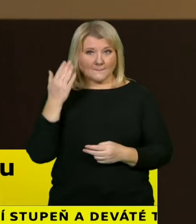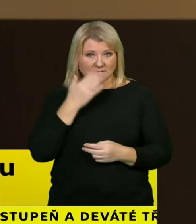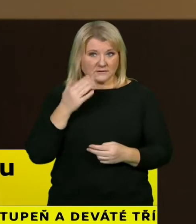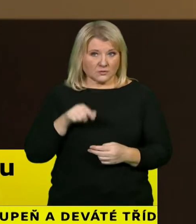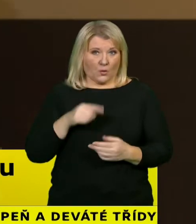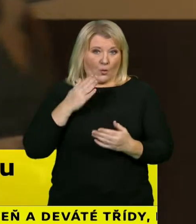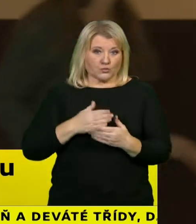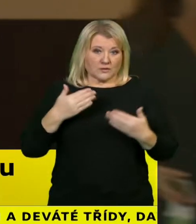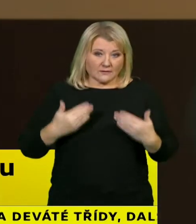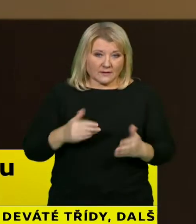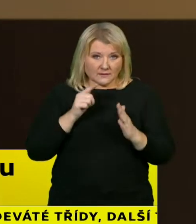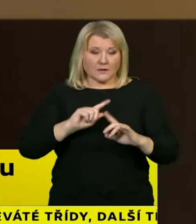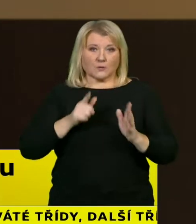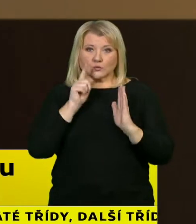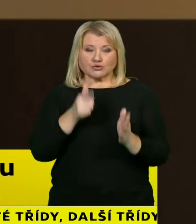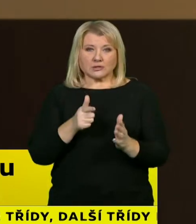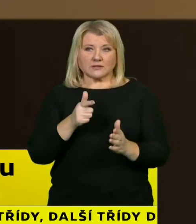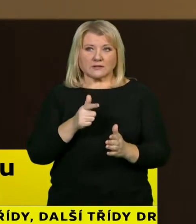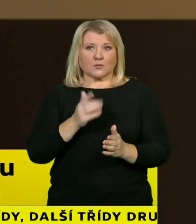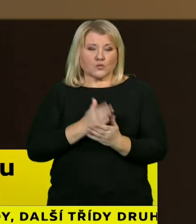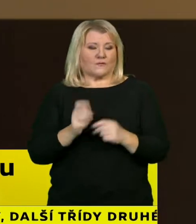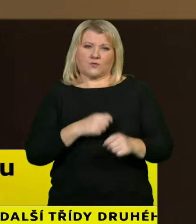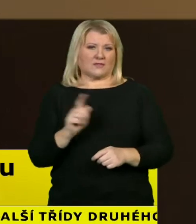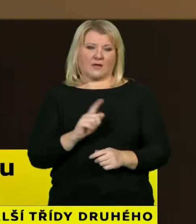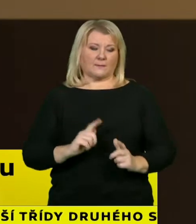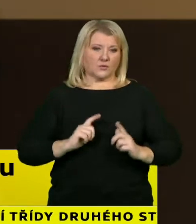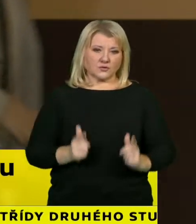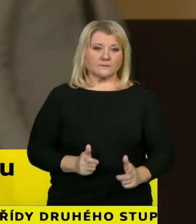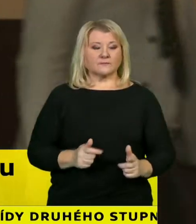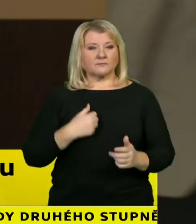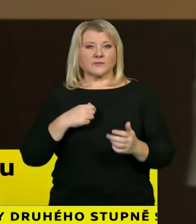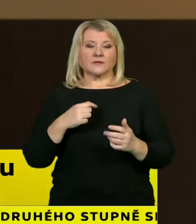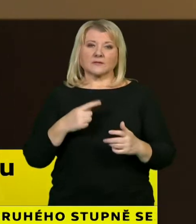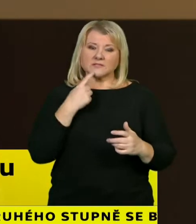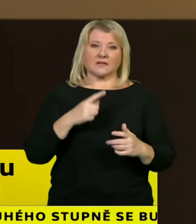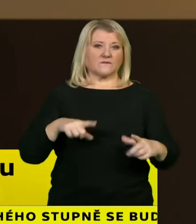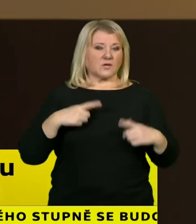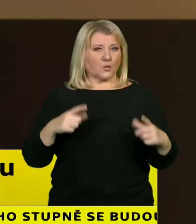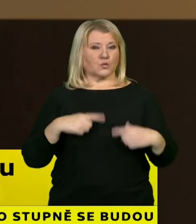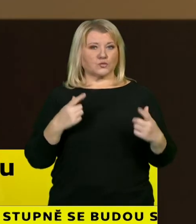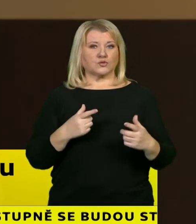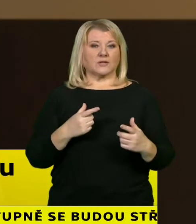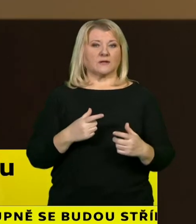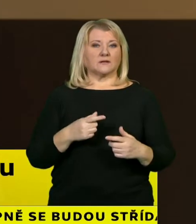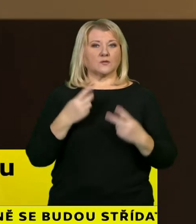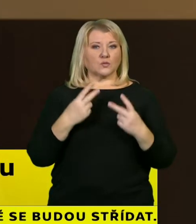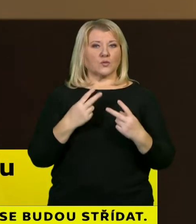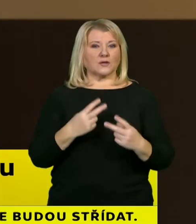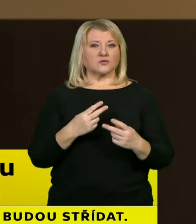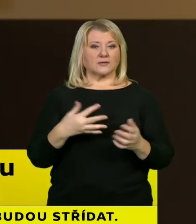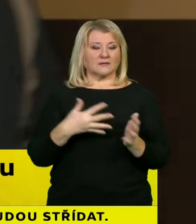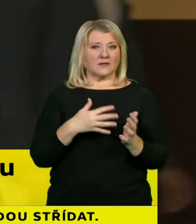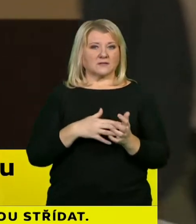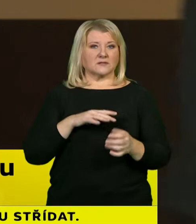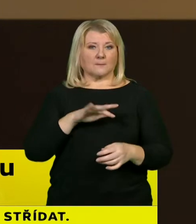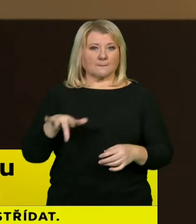příštím týdnu. Plánujeme využití odběrových míst páteřních nemocnic v kombinaci s nějakými